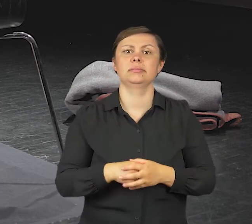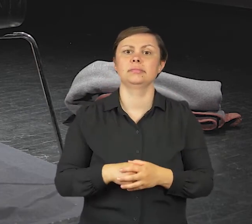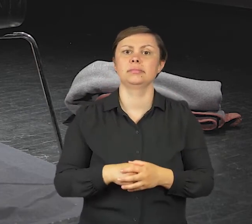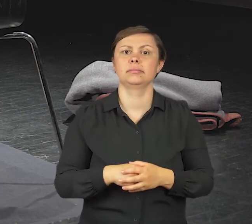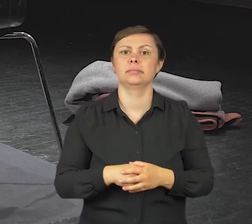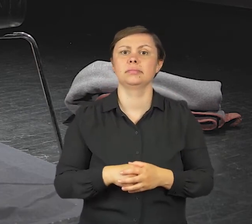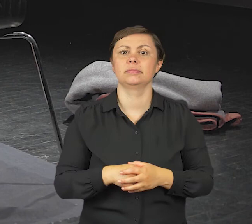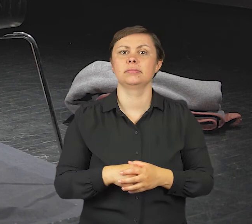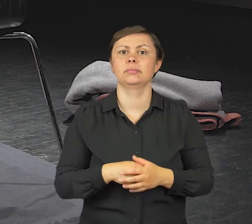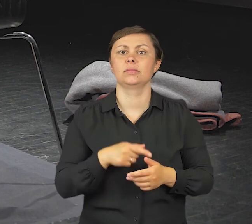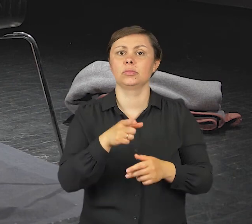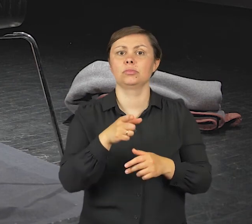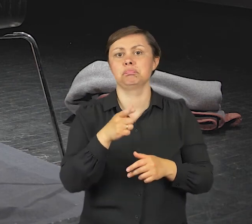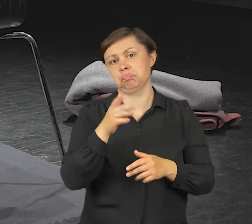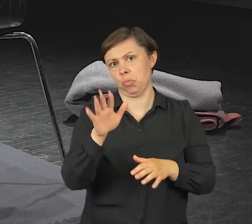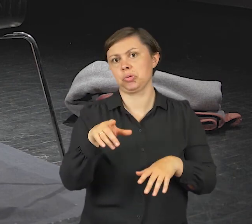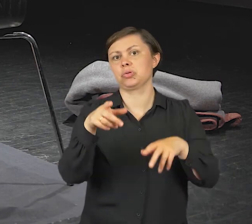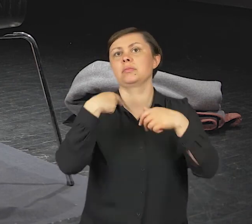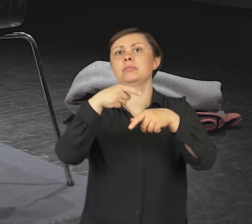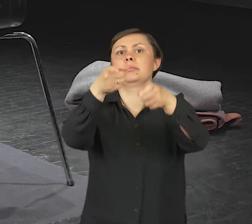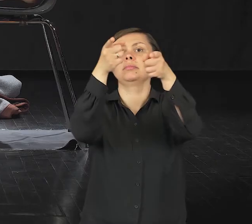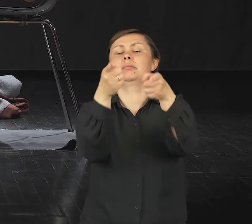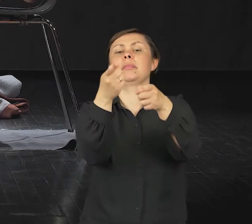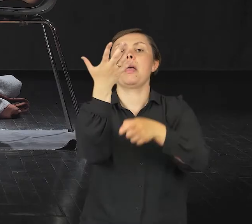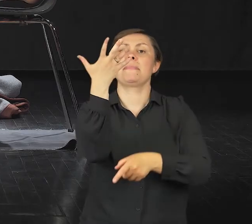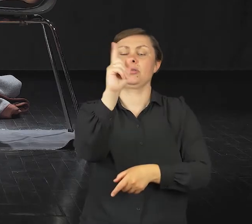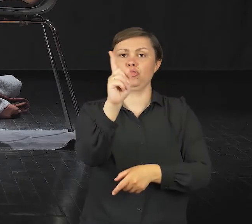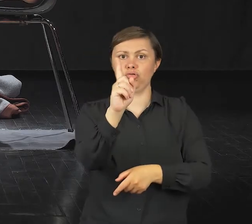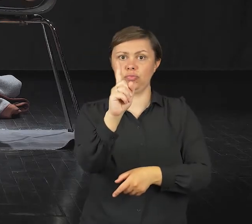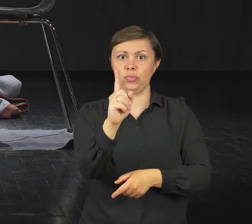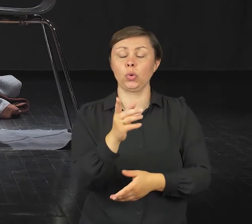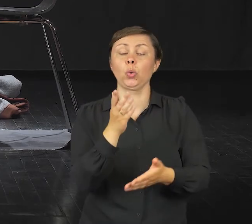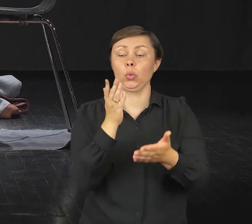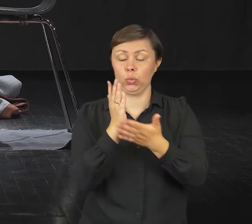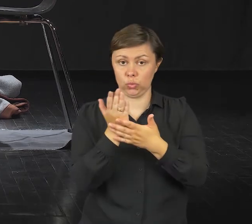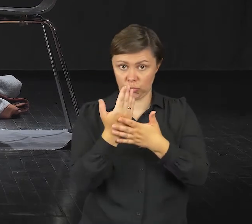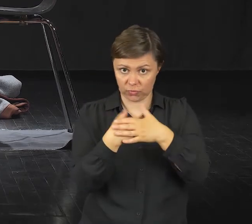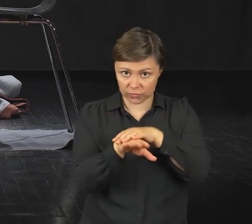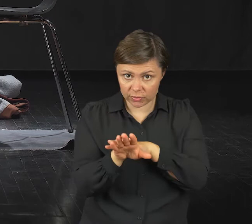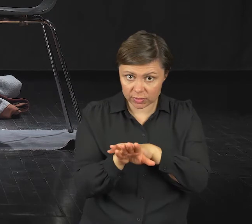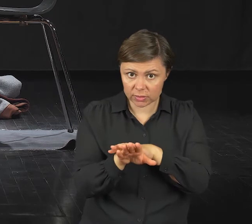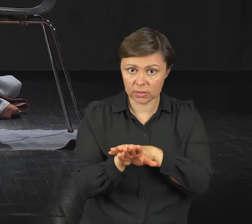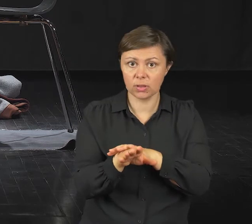Pozostaniesz nawet pięć minut. Wyjście, powoli nogi na boki,